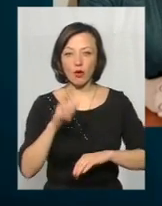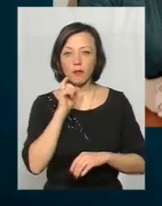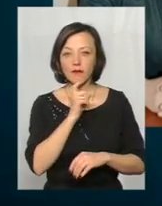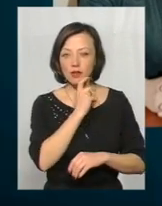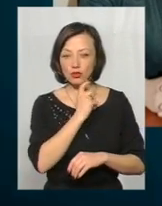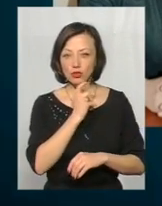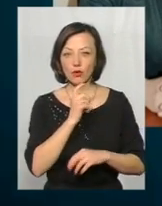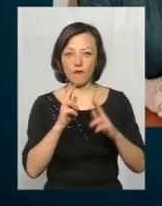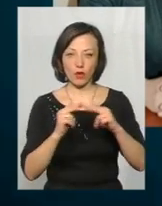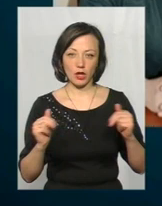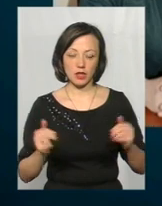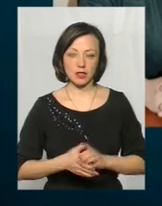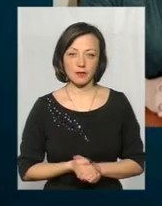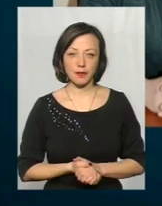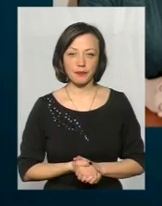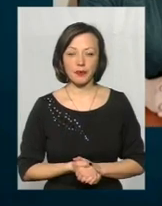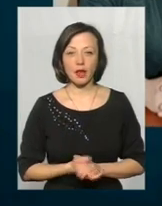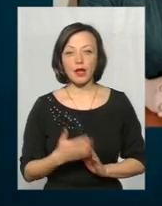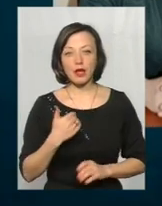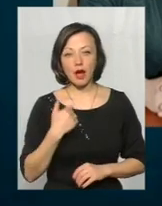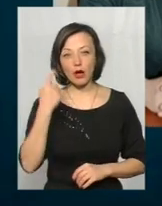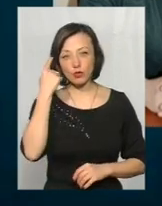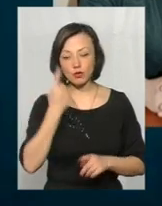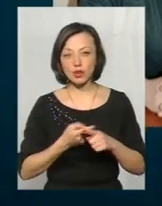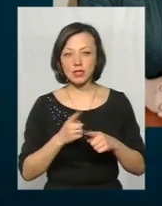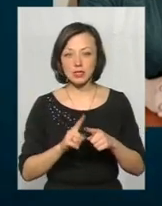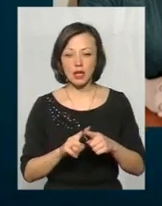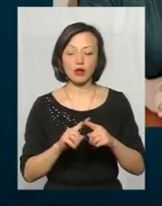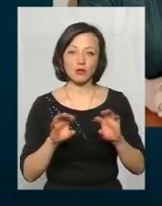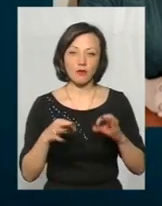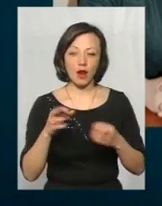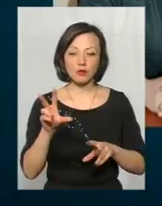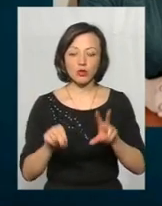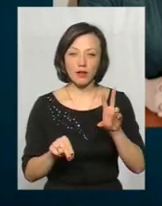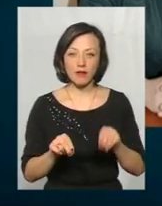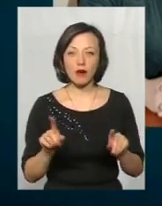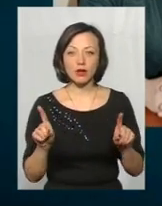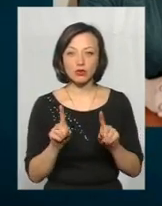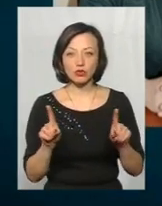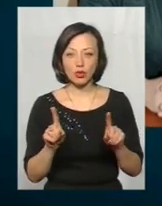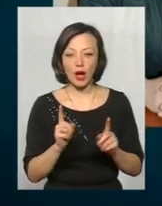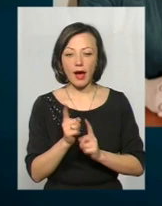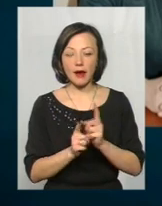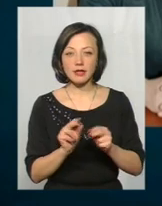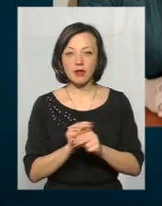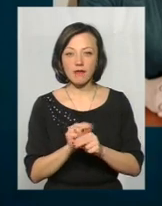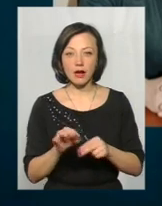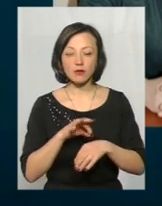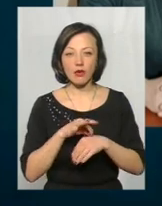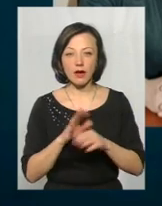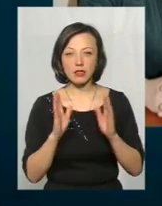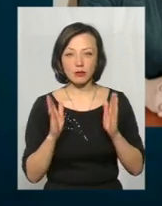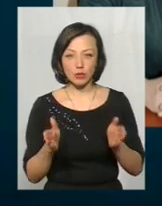двору фортеці. Я думаю, що це дозволяє нам сподіватися на те, що реставрація буде проведена,